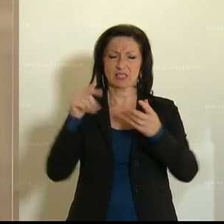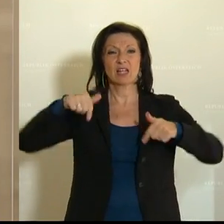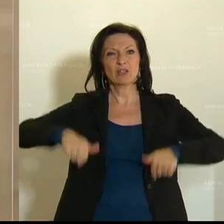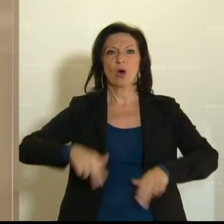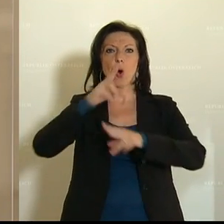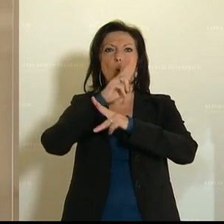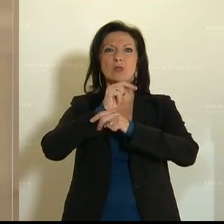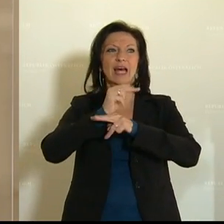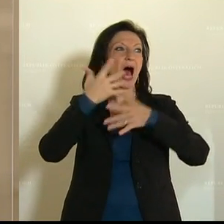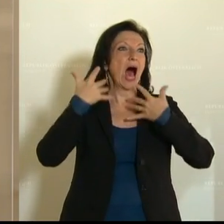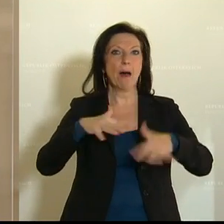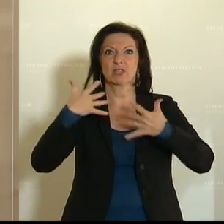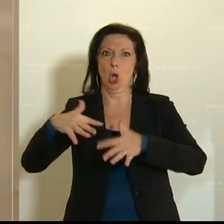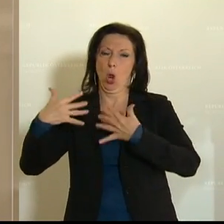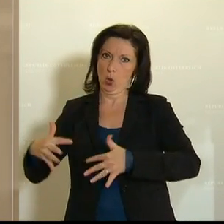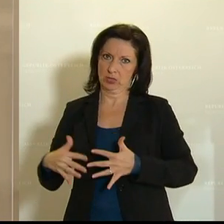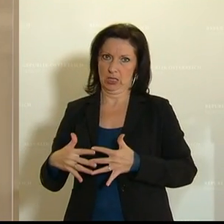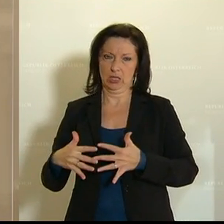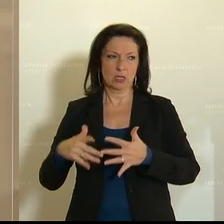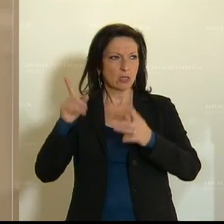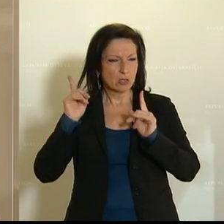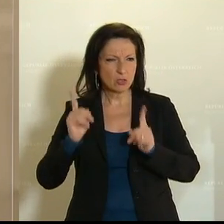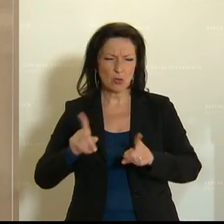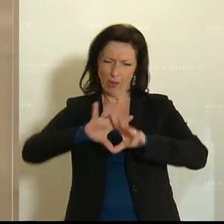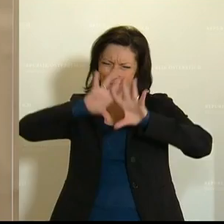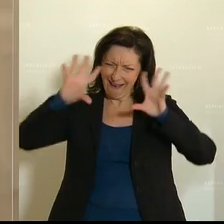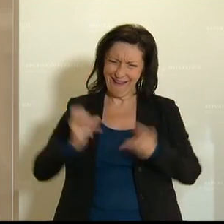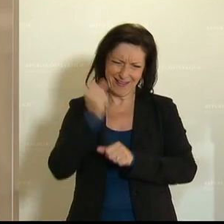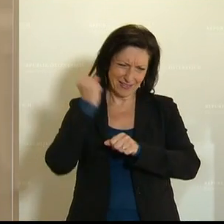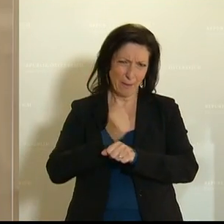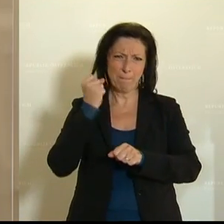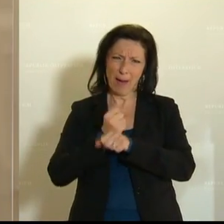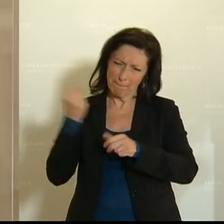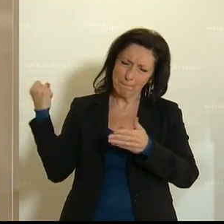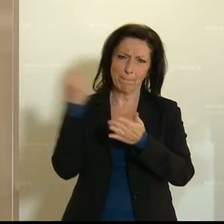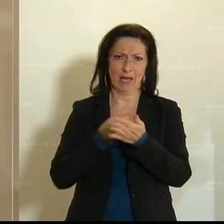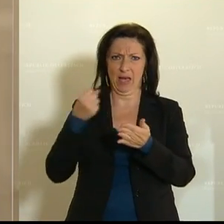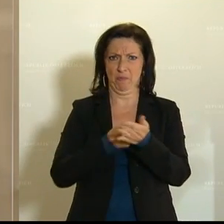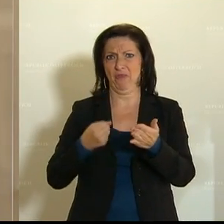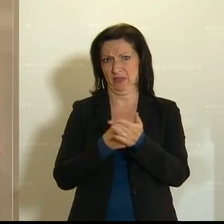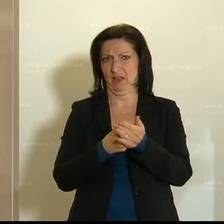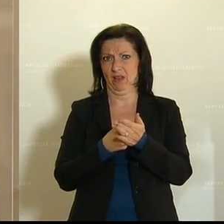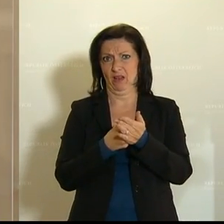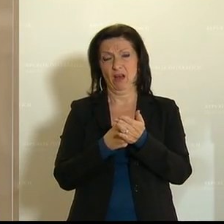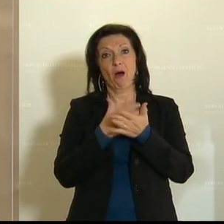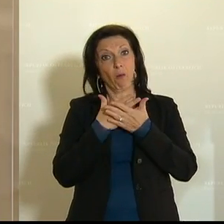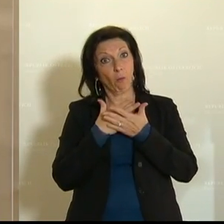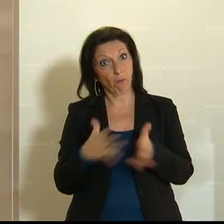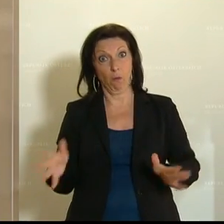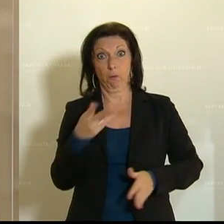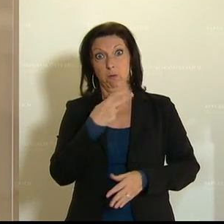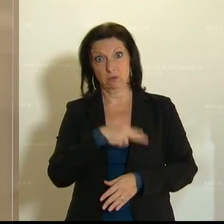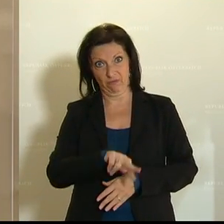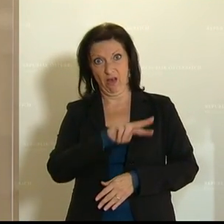mit allen. Und wirklich mit allen gebotenen Mitteln zu bekämpfen. Das ist eine große Verantwortung, die